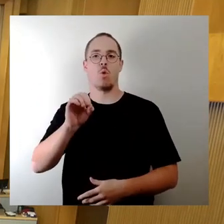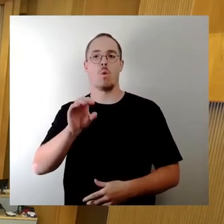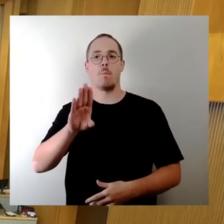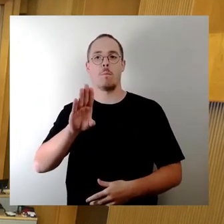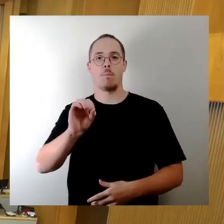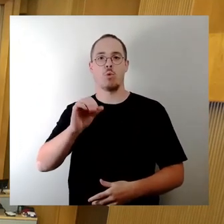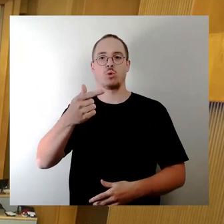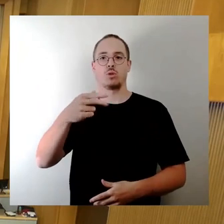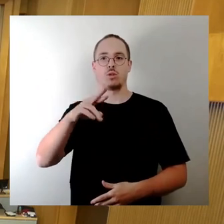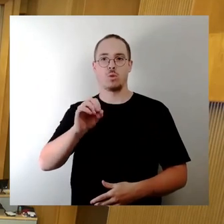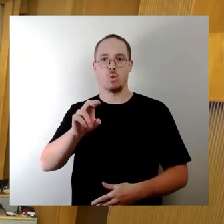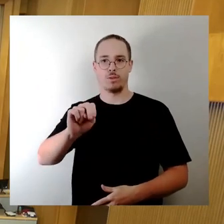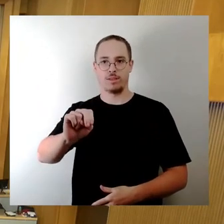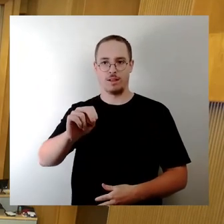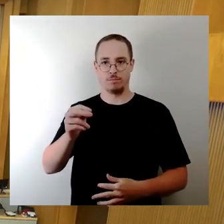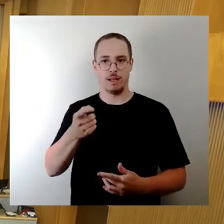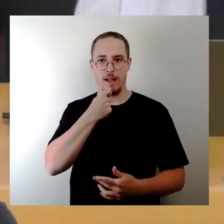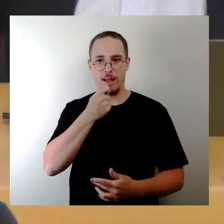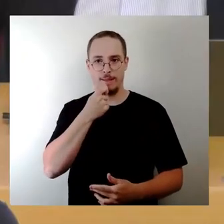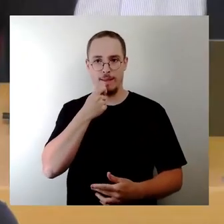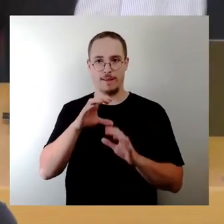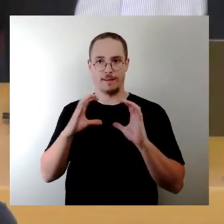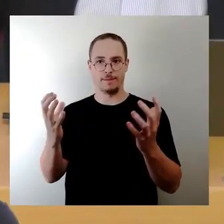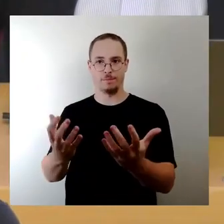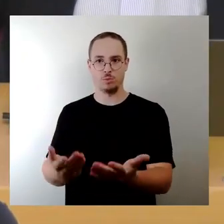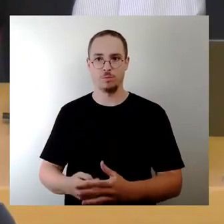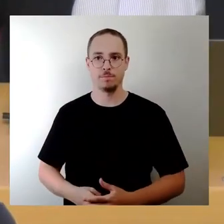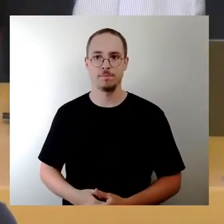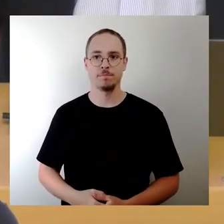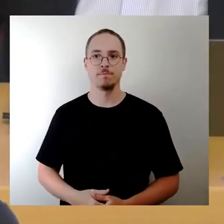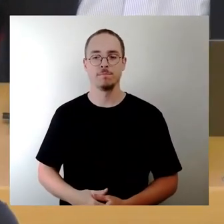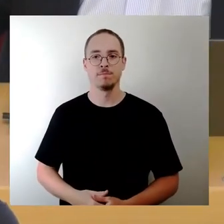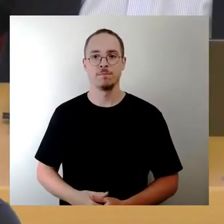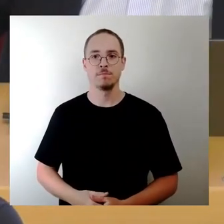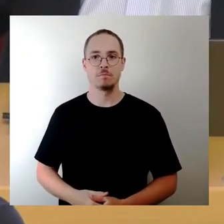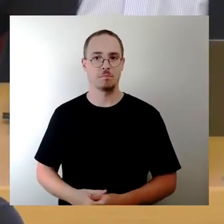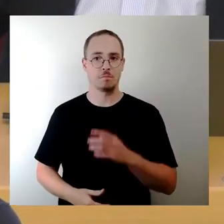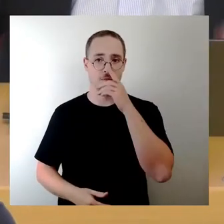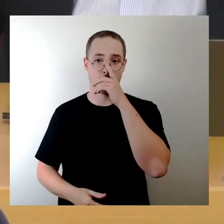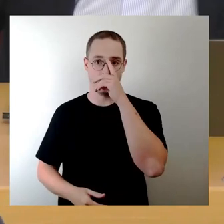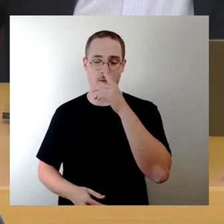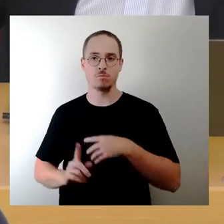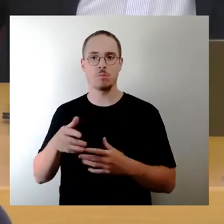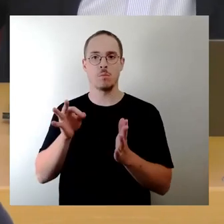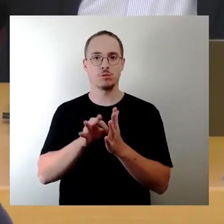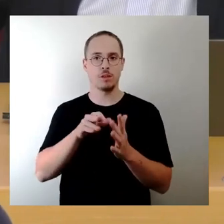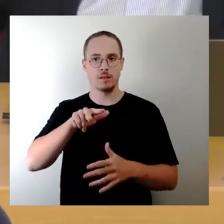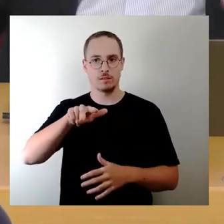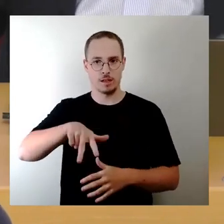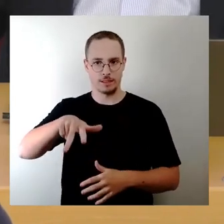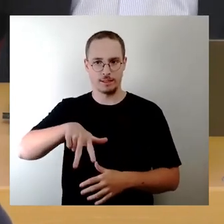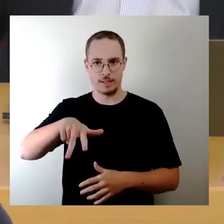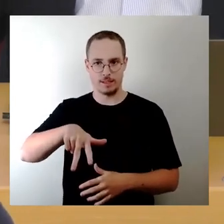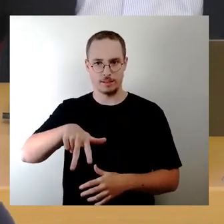wir heute, ich sage es mal so blöd drastisch, noch die Top 13, mit der uns befassen,